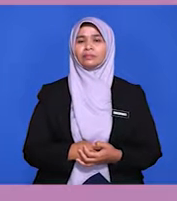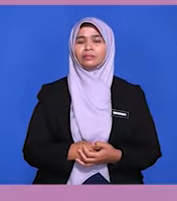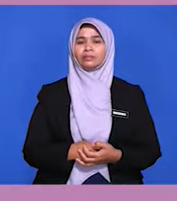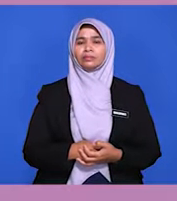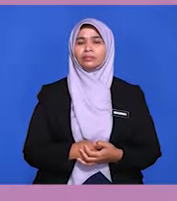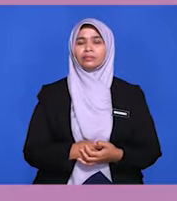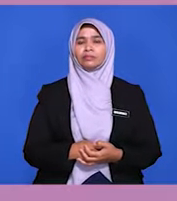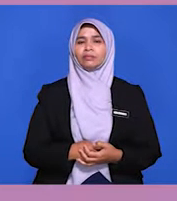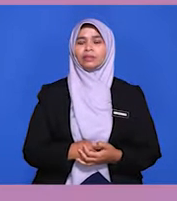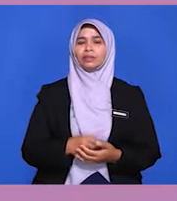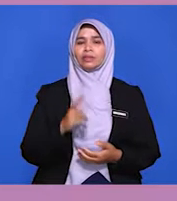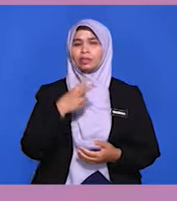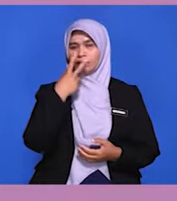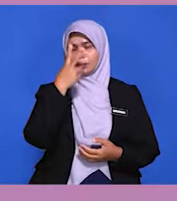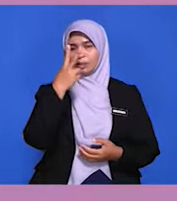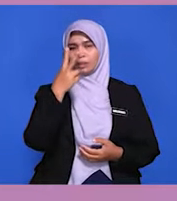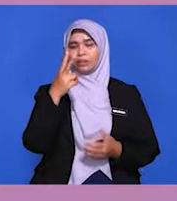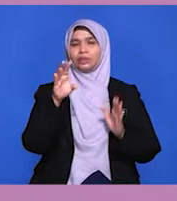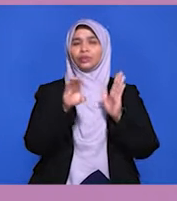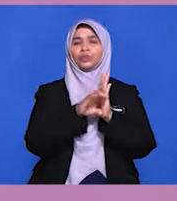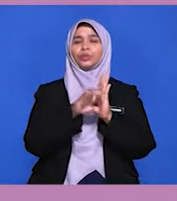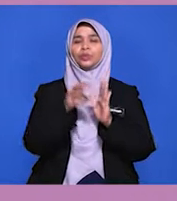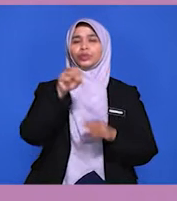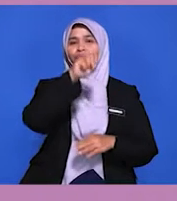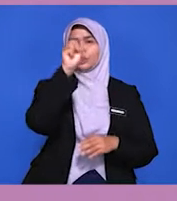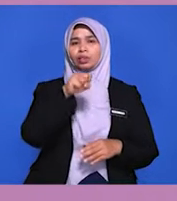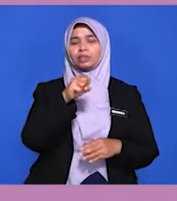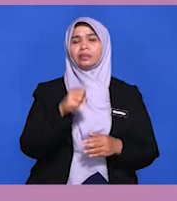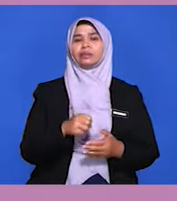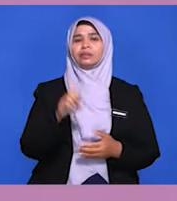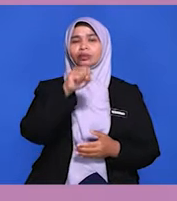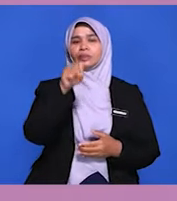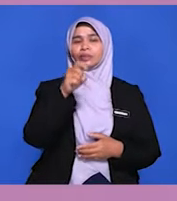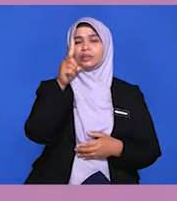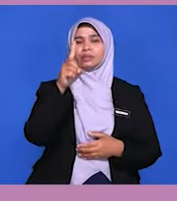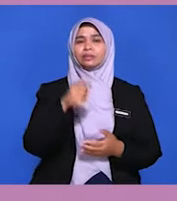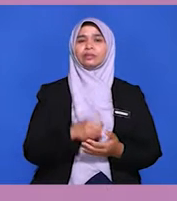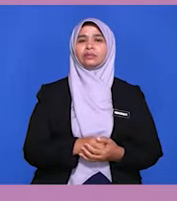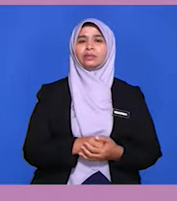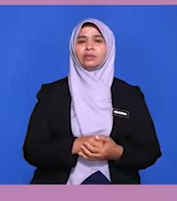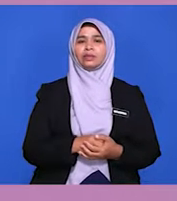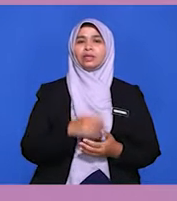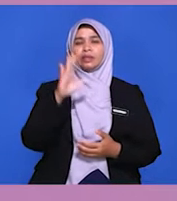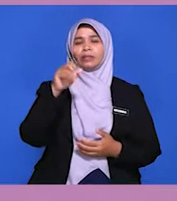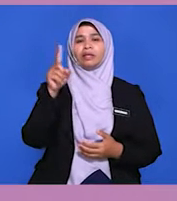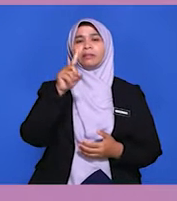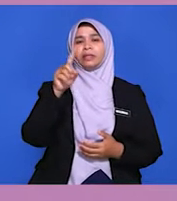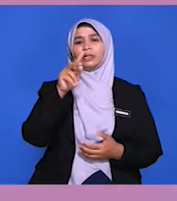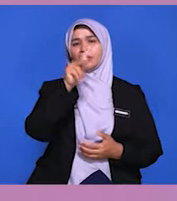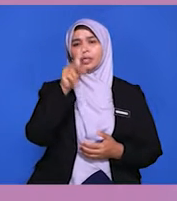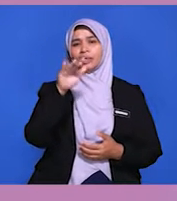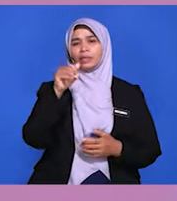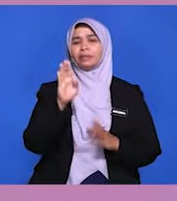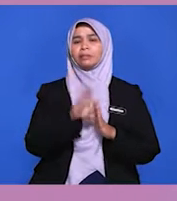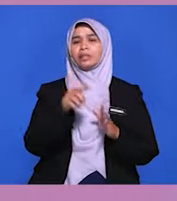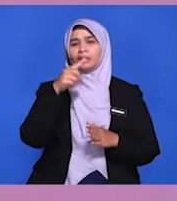berbentuk AC. Mari kita perhatikan contoh soalan aneka pilihan. Soalan pertama, yang manakah